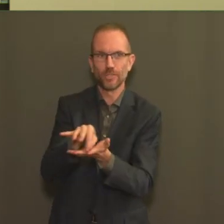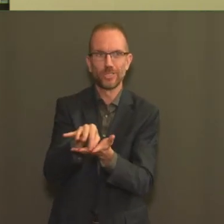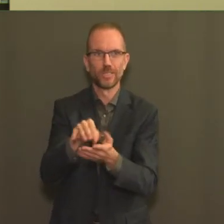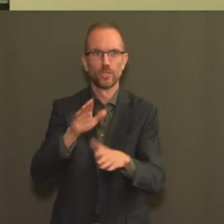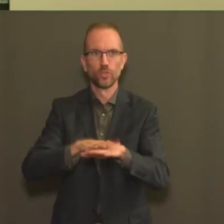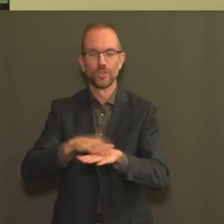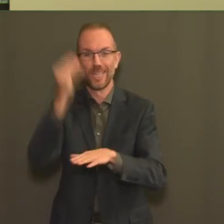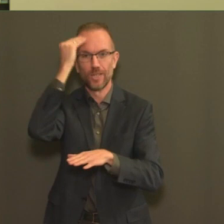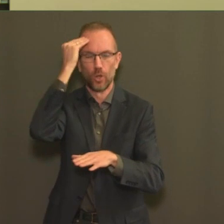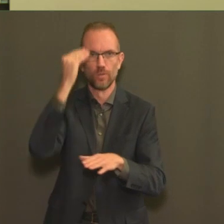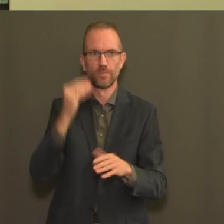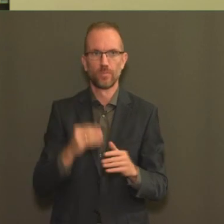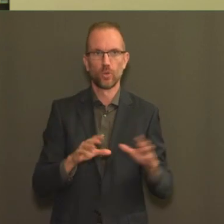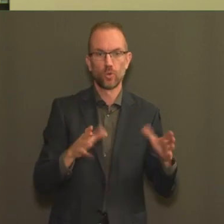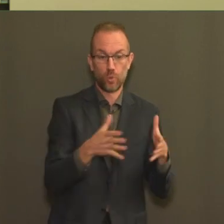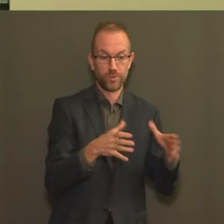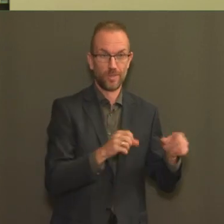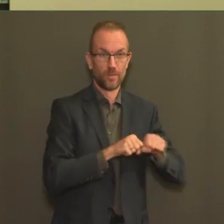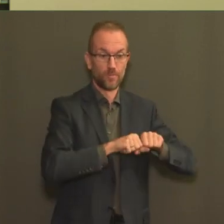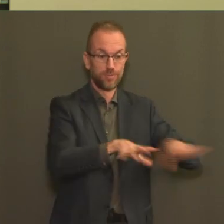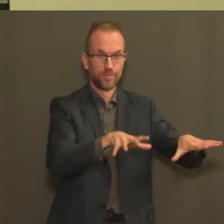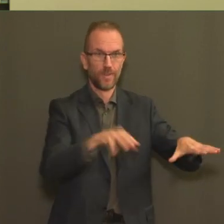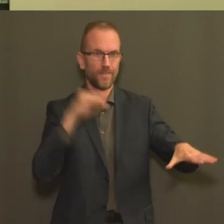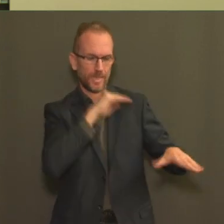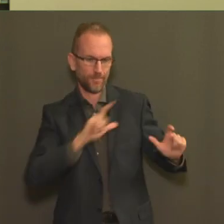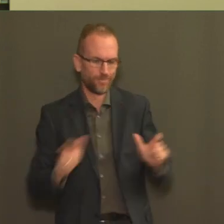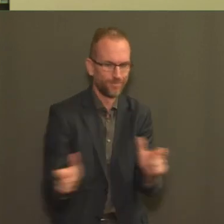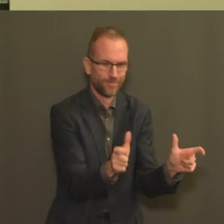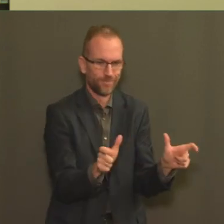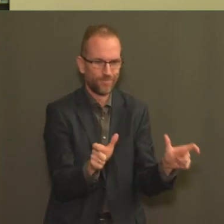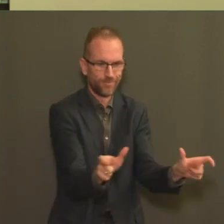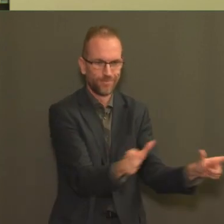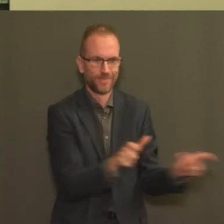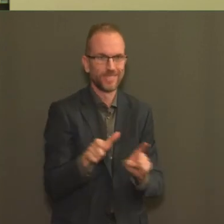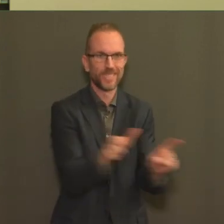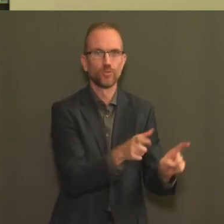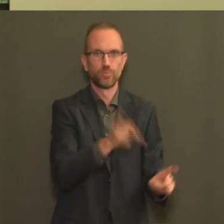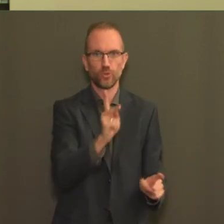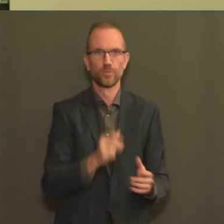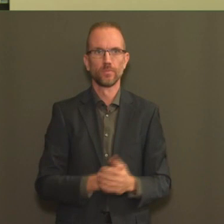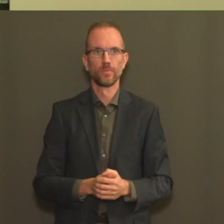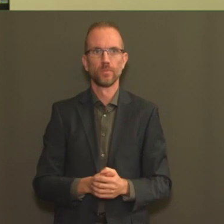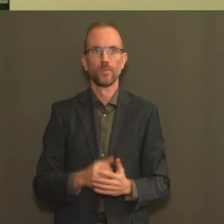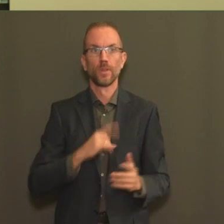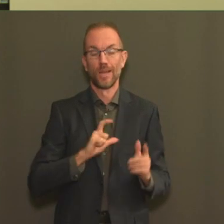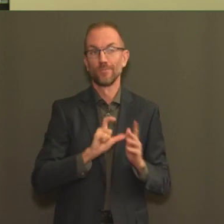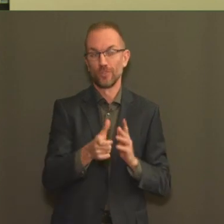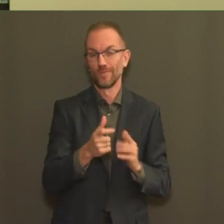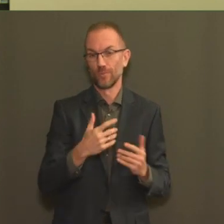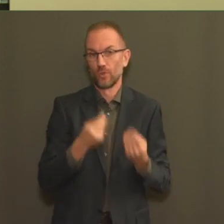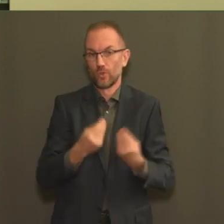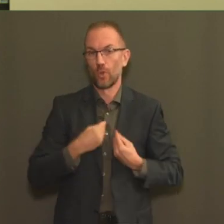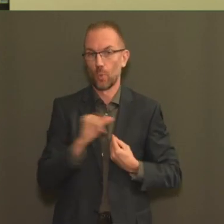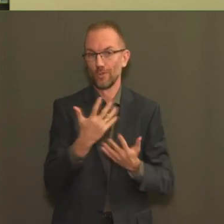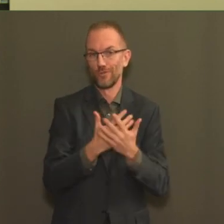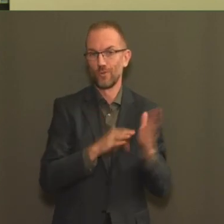clusters dans les écoles. Ceci aboutit à ce qu'actuellement, au niveau des chiffres des nouvelles personnes positives,